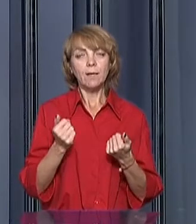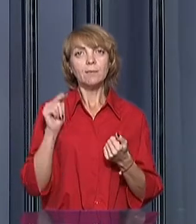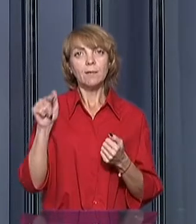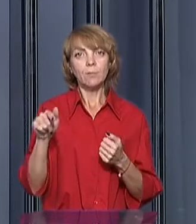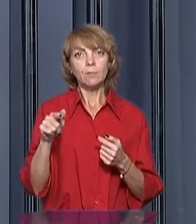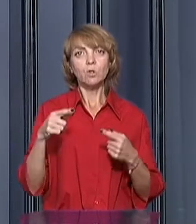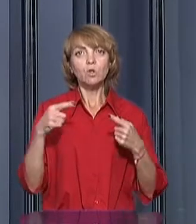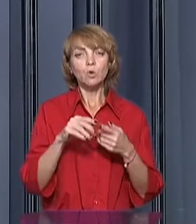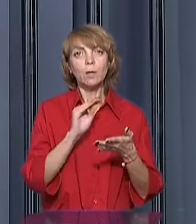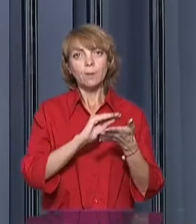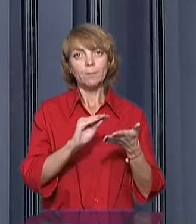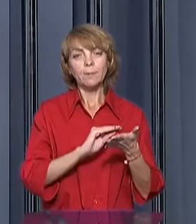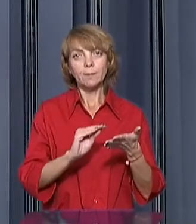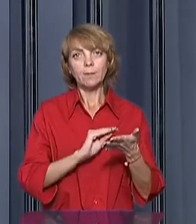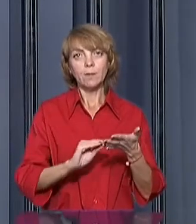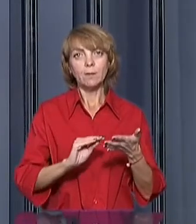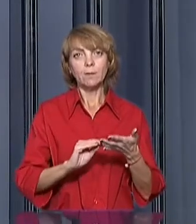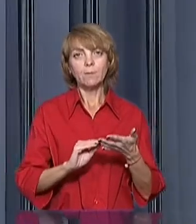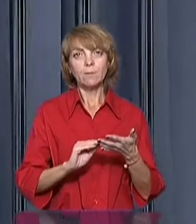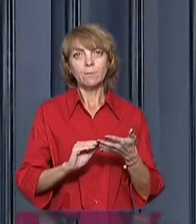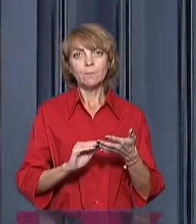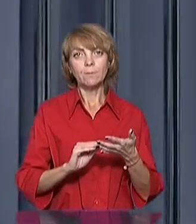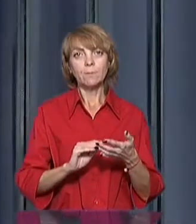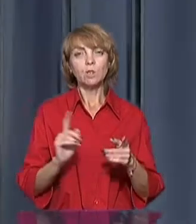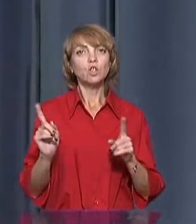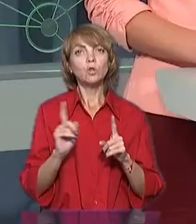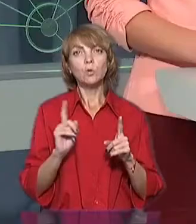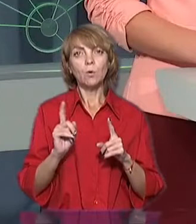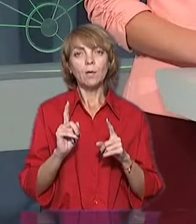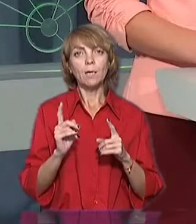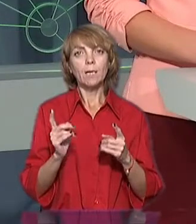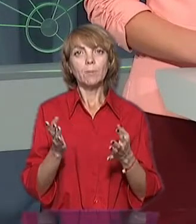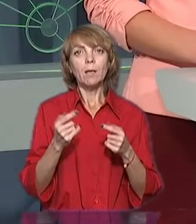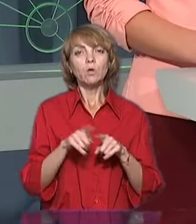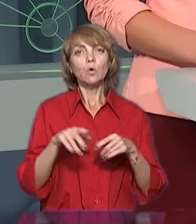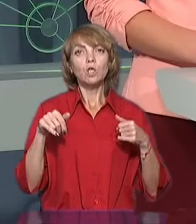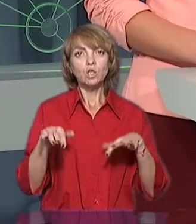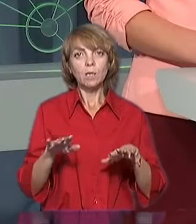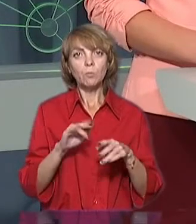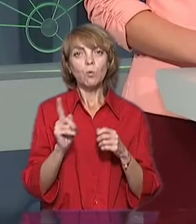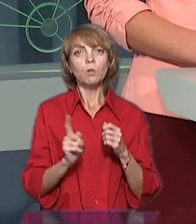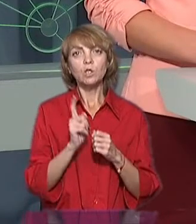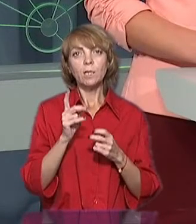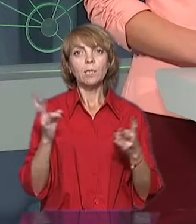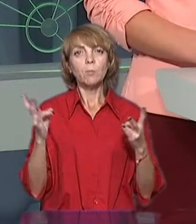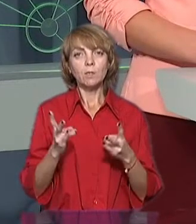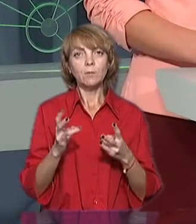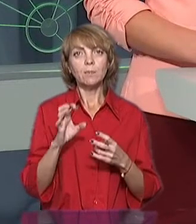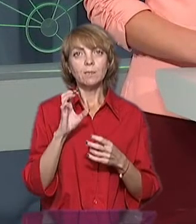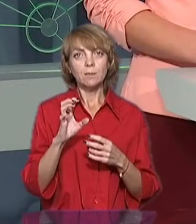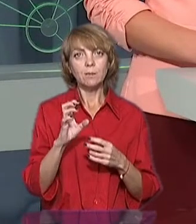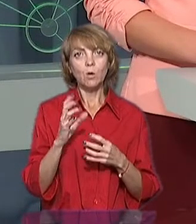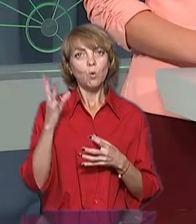чітко прописано, що приймати таке рішення про початок необхідно з